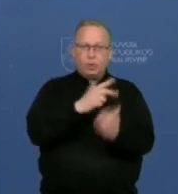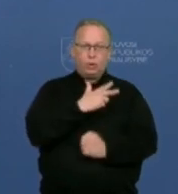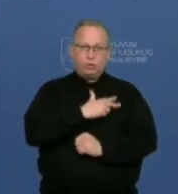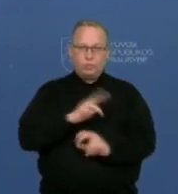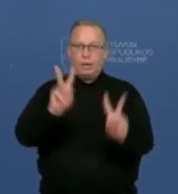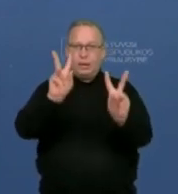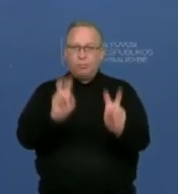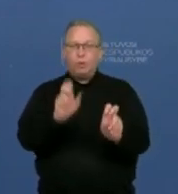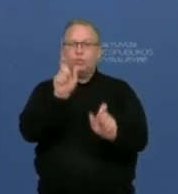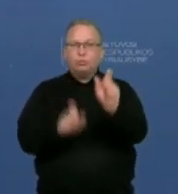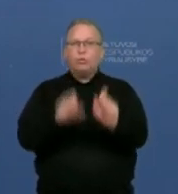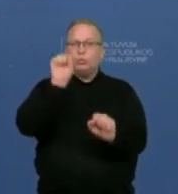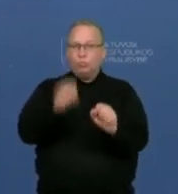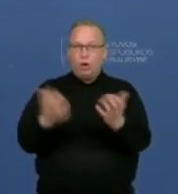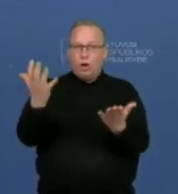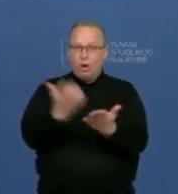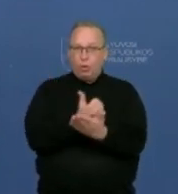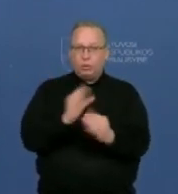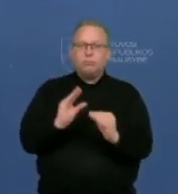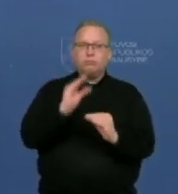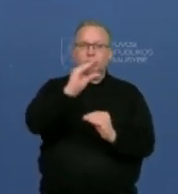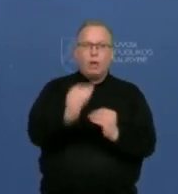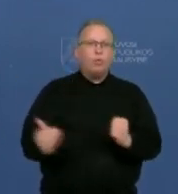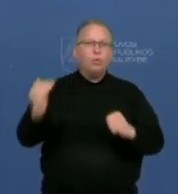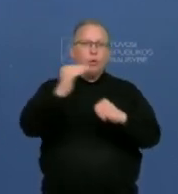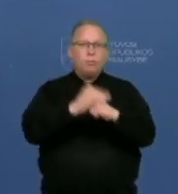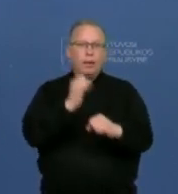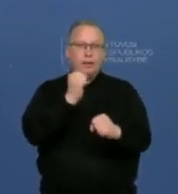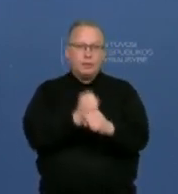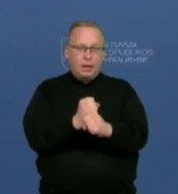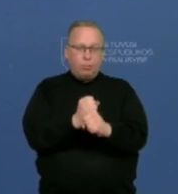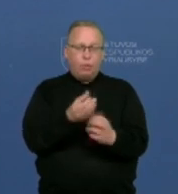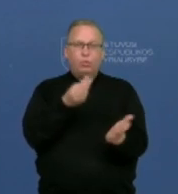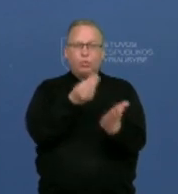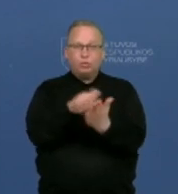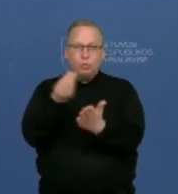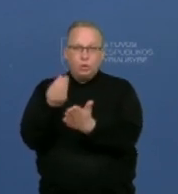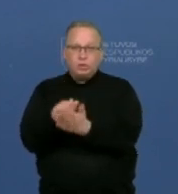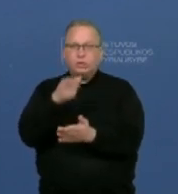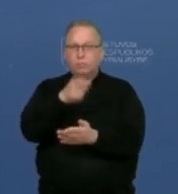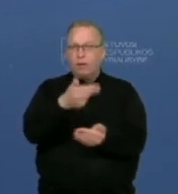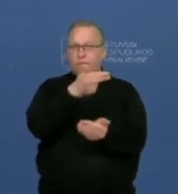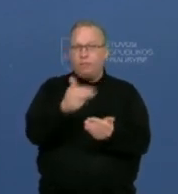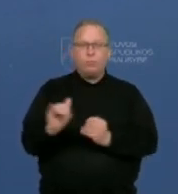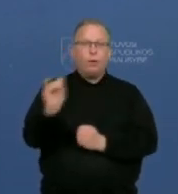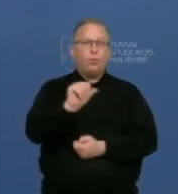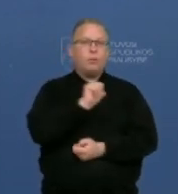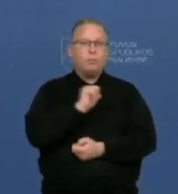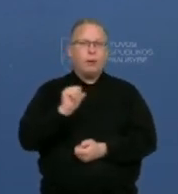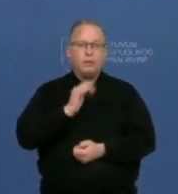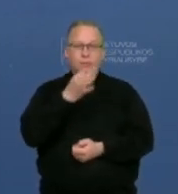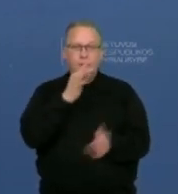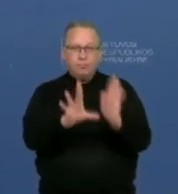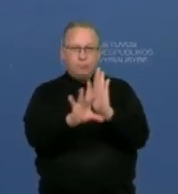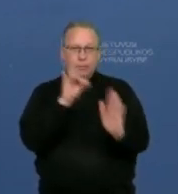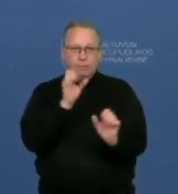žmonės galėtų gauti subsidijas savo darbo vietai arba darbo užmokesčiui tose įmonėse, kuriuose patys pasirenka